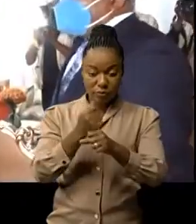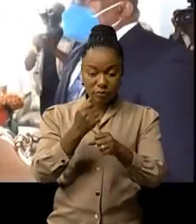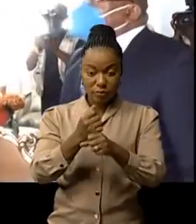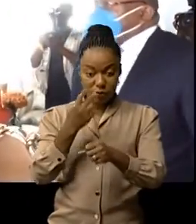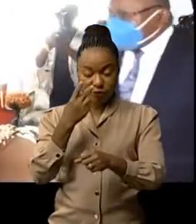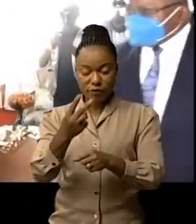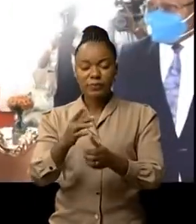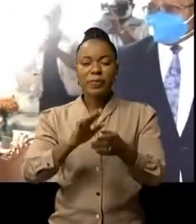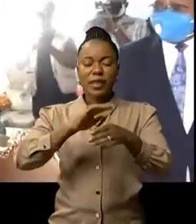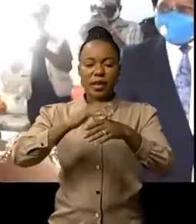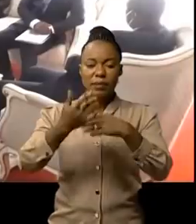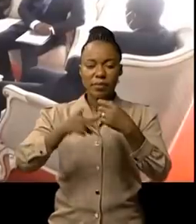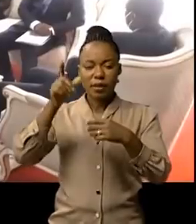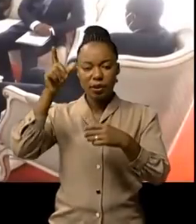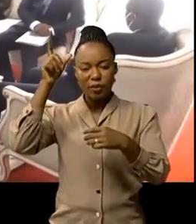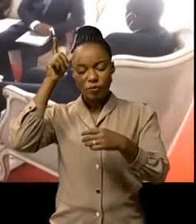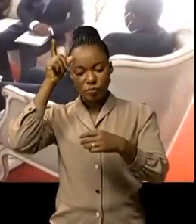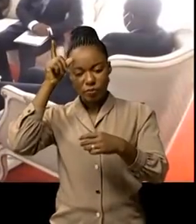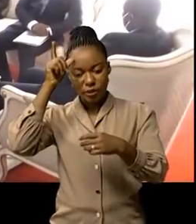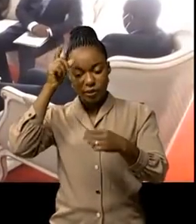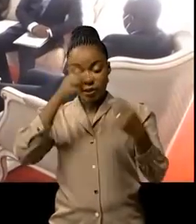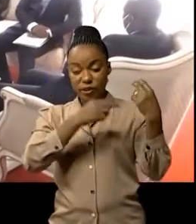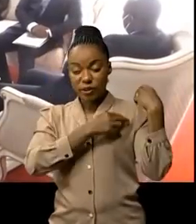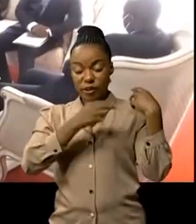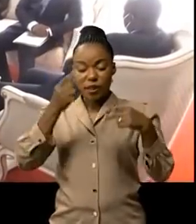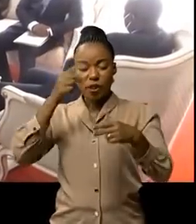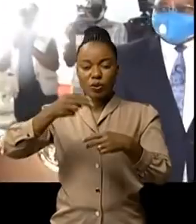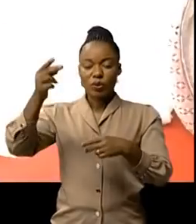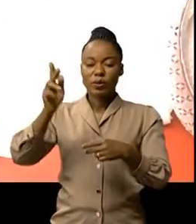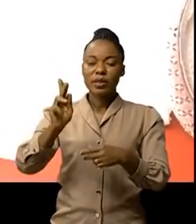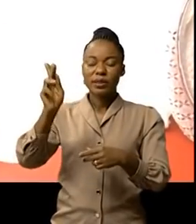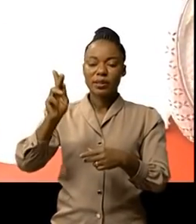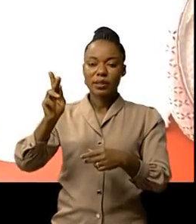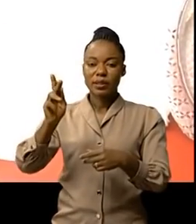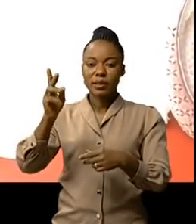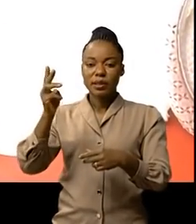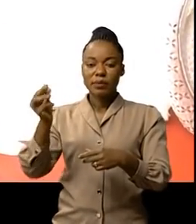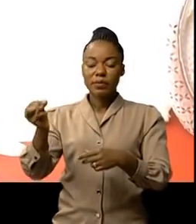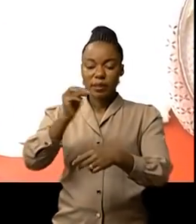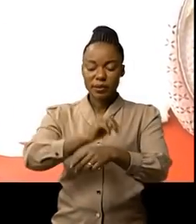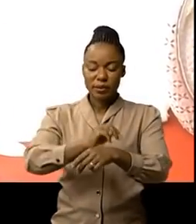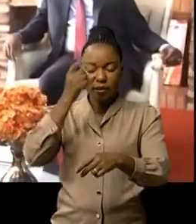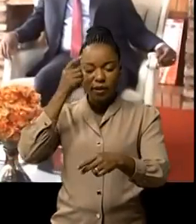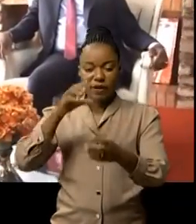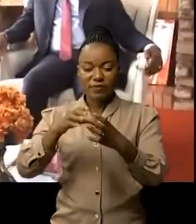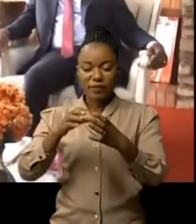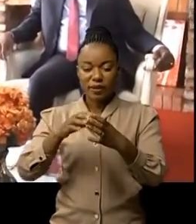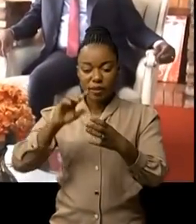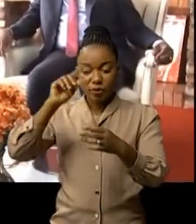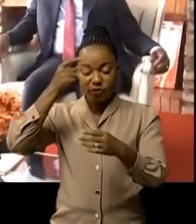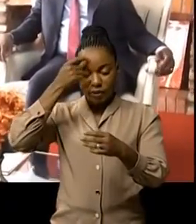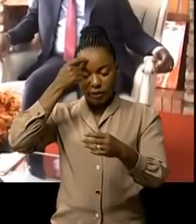Après Lubumbashi chef du Haut-Katanga où il s'est entretenu mardi 7 septembre 2021 avec le gouverneur Jacques Kiabou